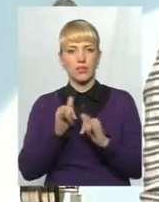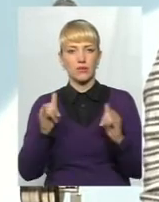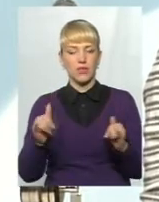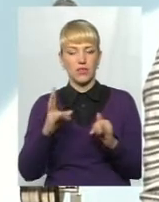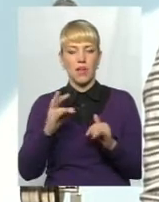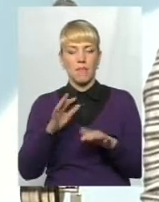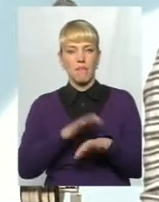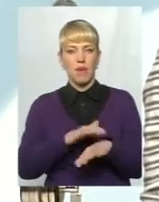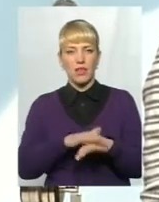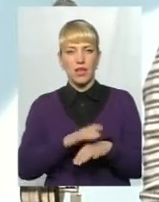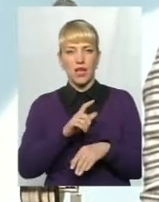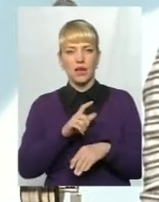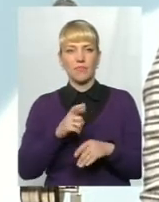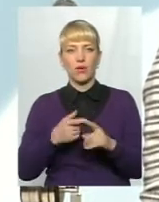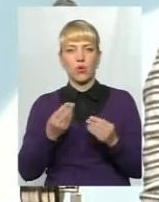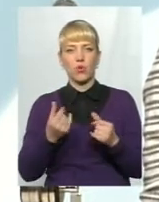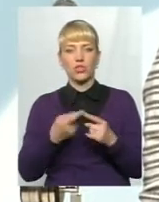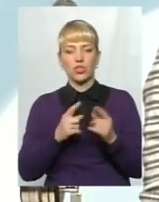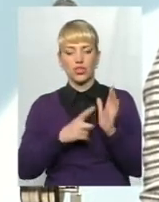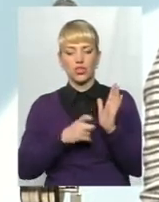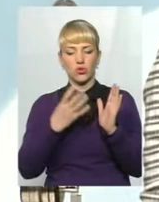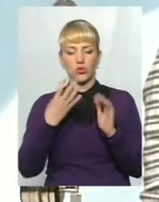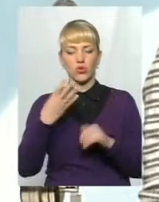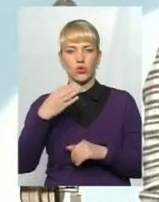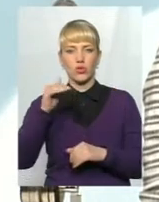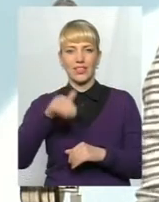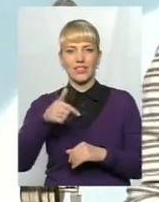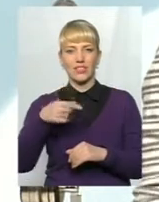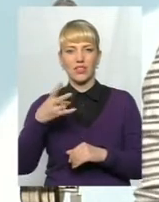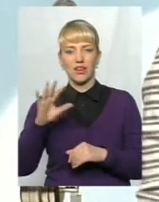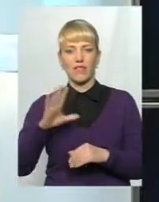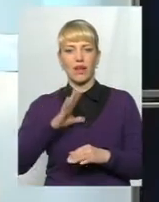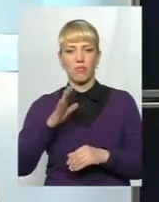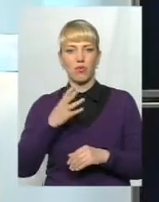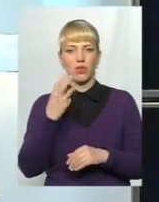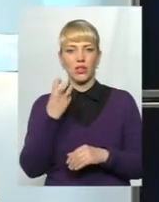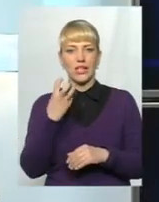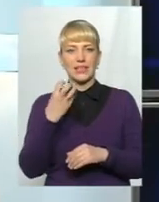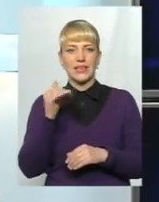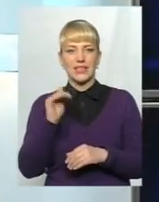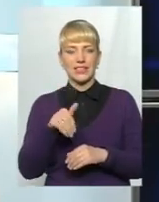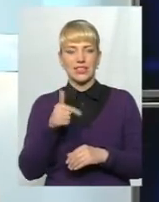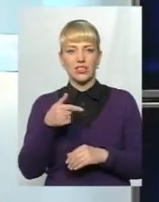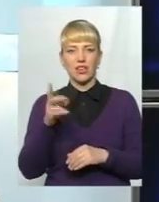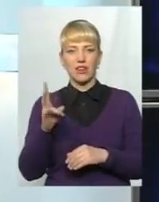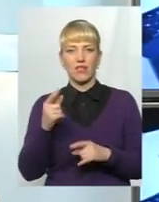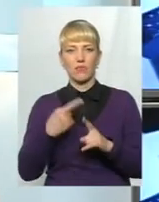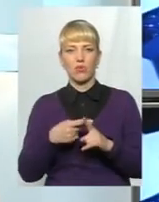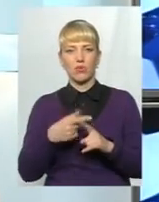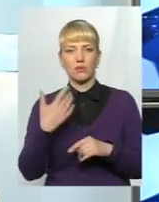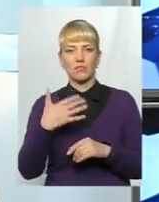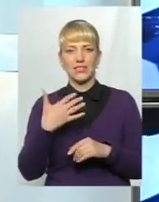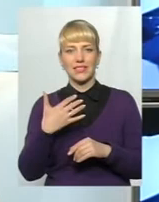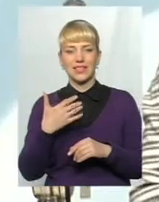рахунках банківських кошти. Зараз це 640 тисяч гривень, а було близько 300 тисяч гривень і плюс 50 з